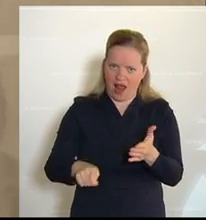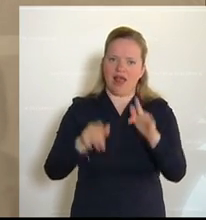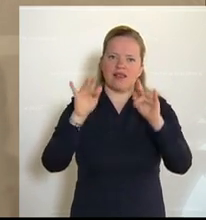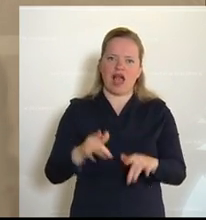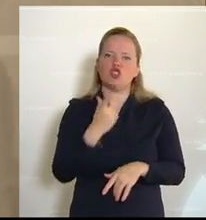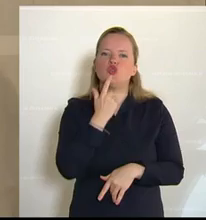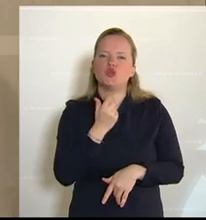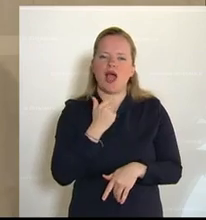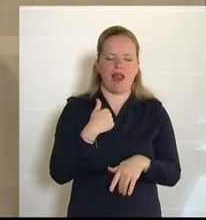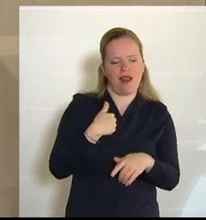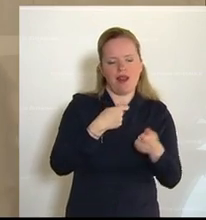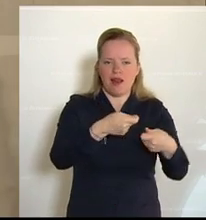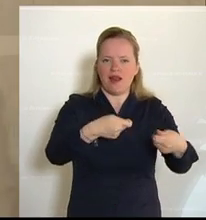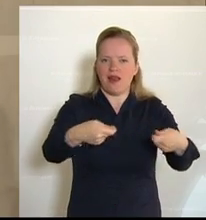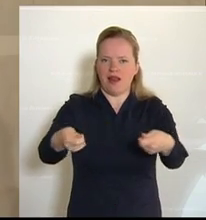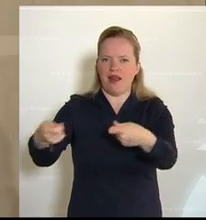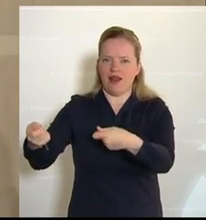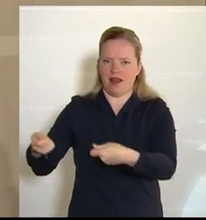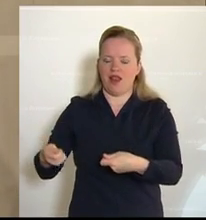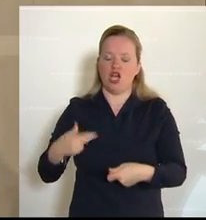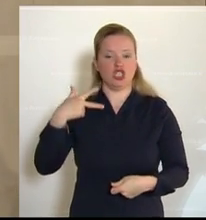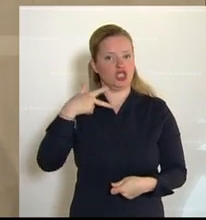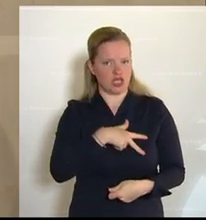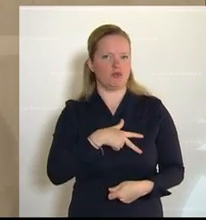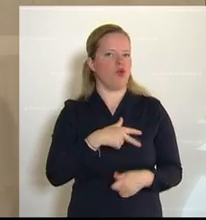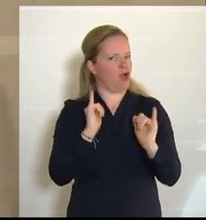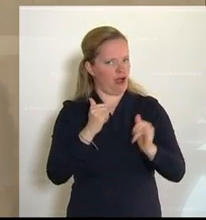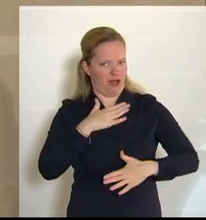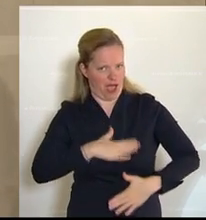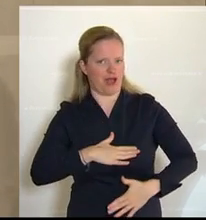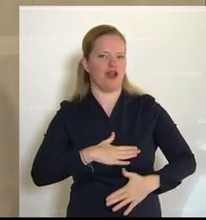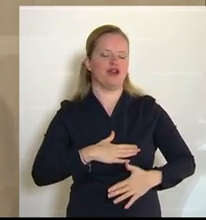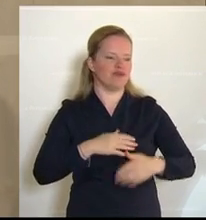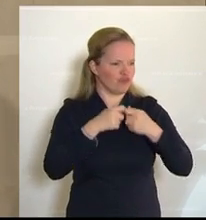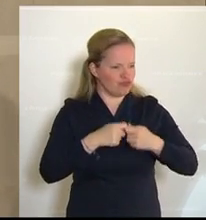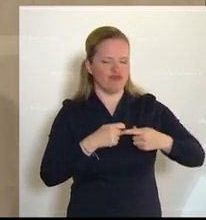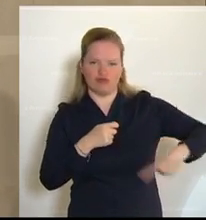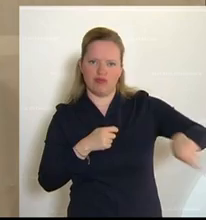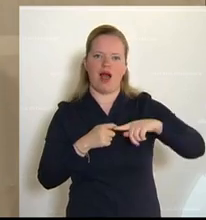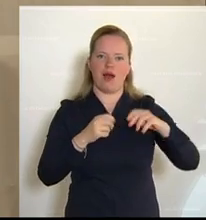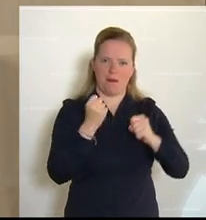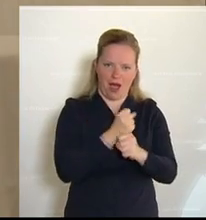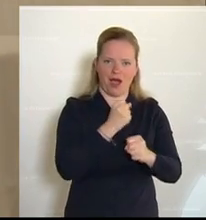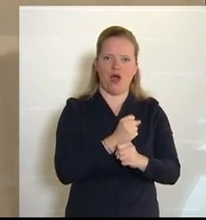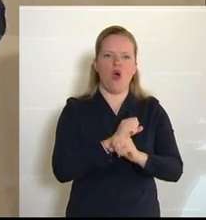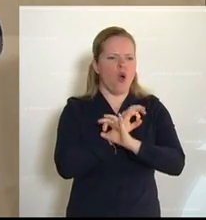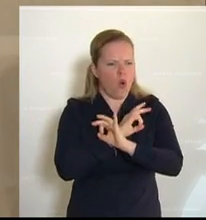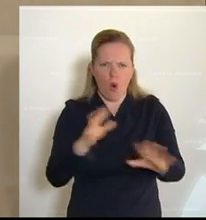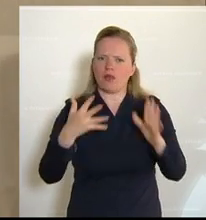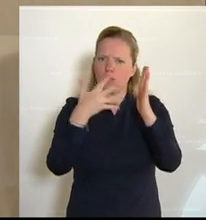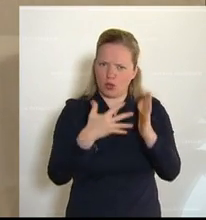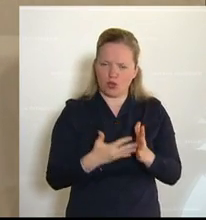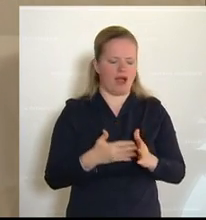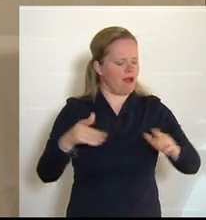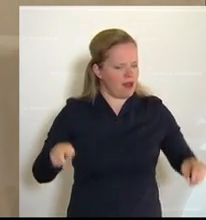umgeht, da ist auf die Genossinnen und Genossen von der SPÖ Verlass. Da wird es im Eilverfahren ohne Begutachtung beschlossen. Da wird am